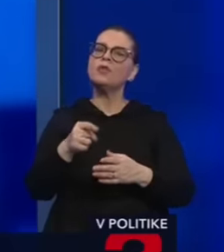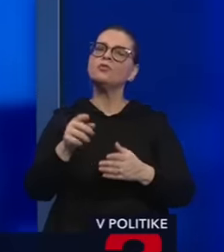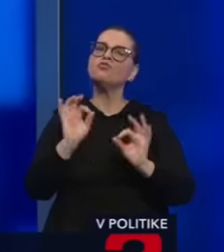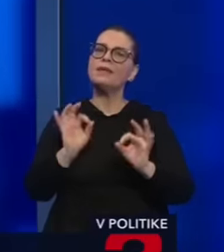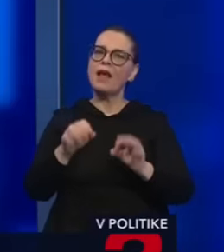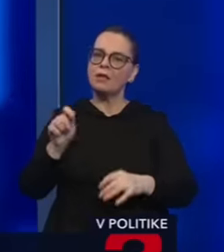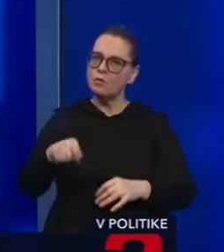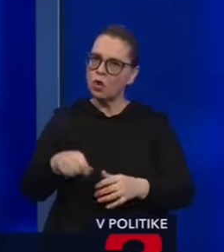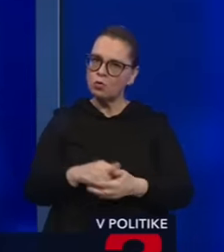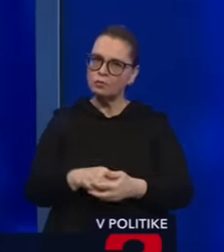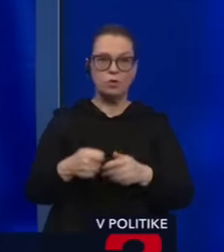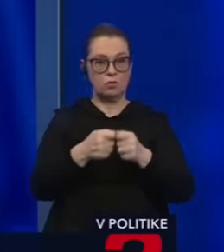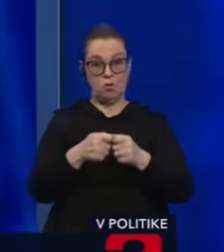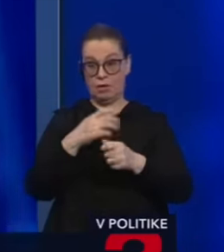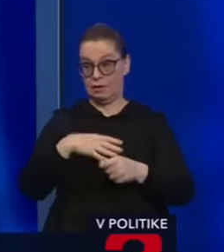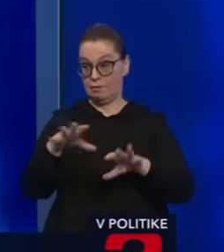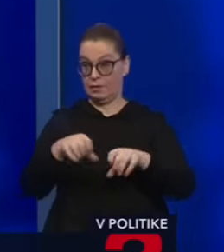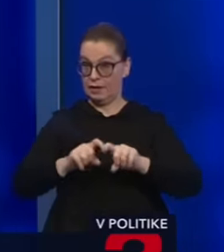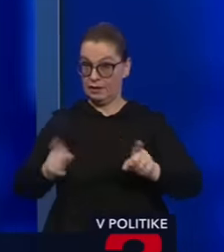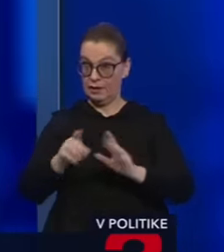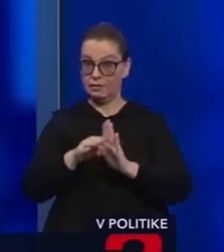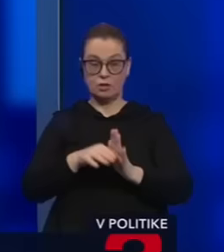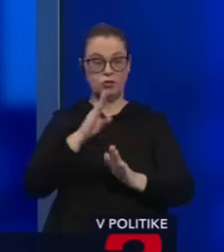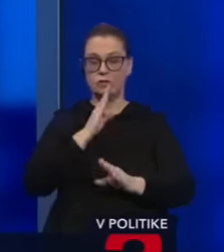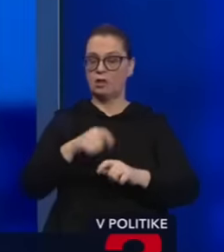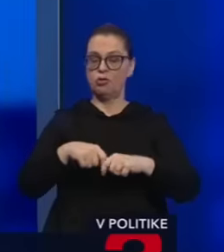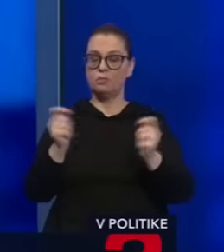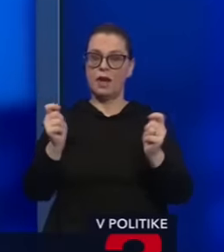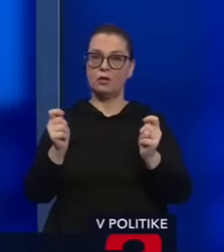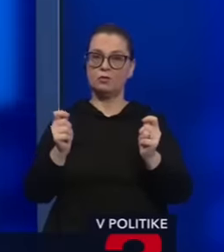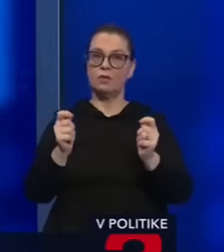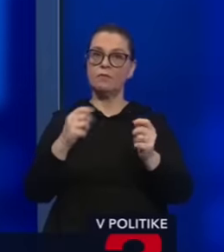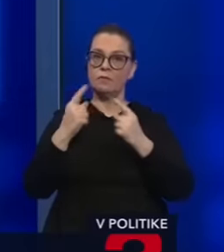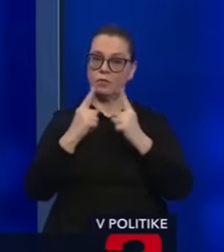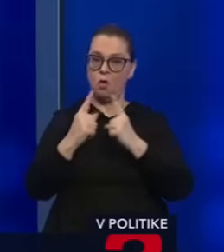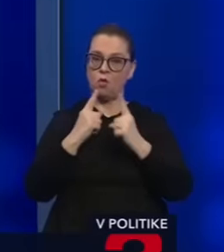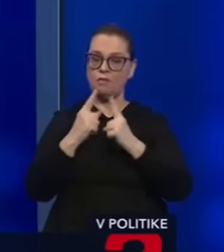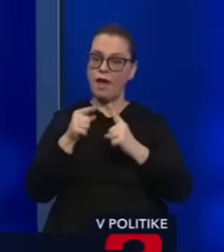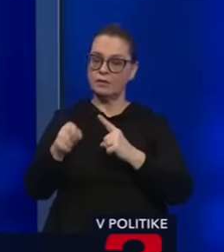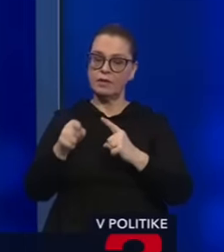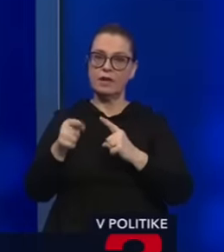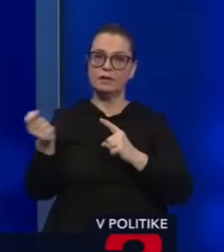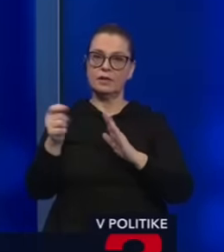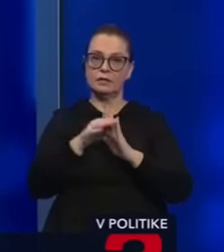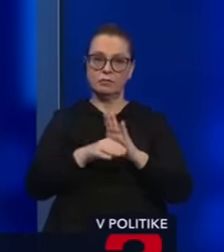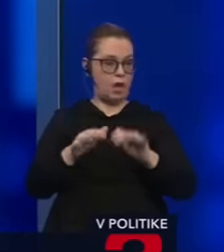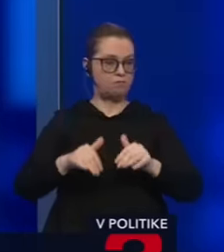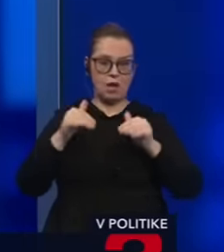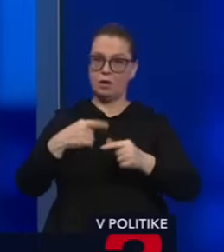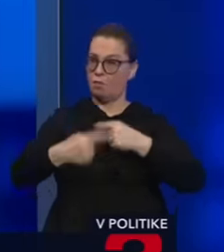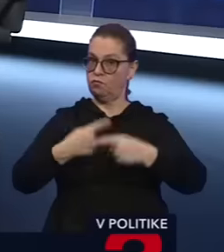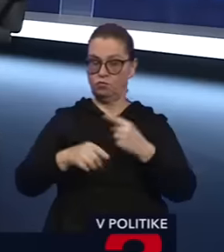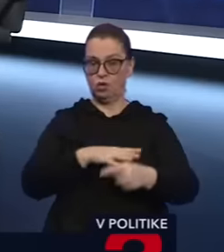akýkoľvek iný zákon. Stačí, aby prerušila to rokovanie o tom trestnom zákone a parlament bude fungovať úplne normálne.